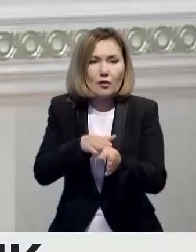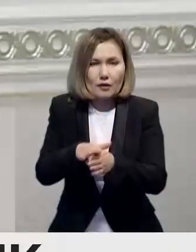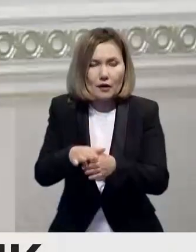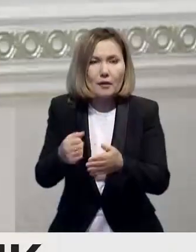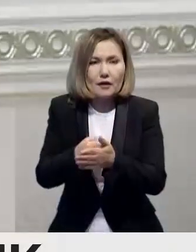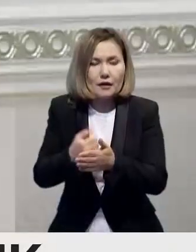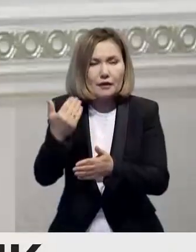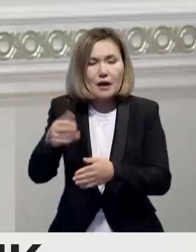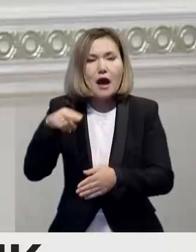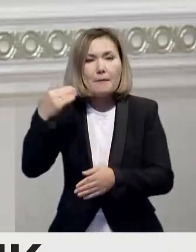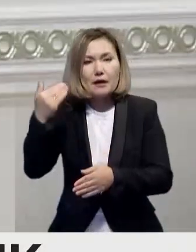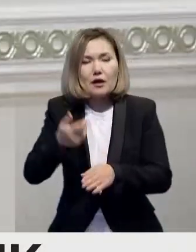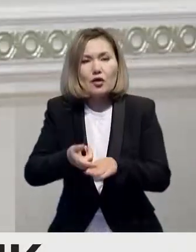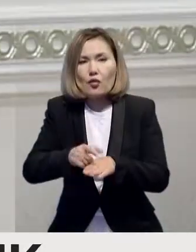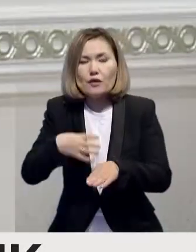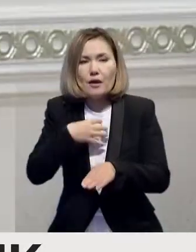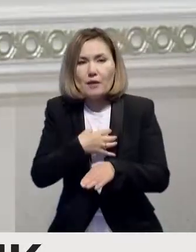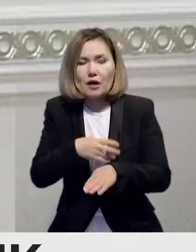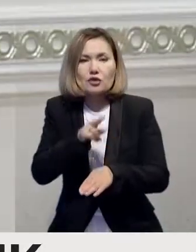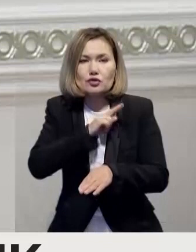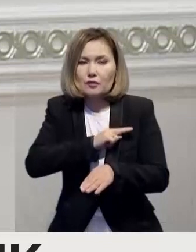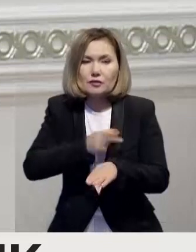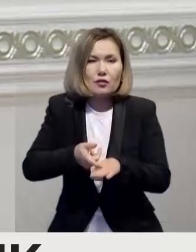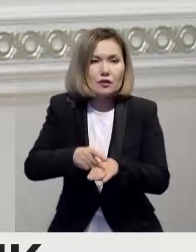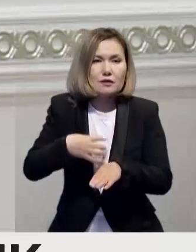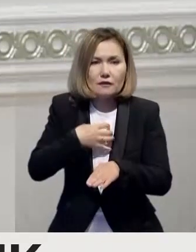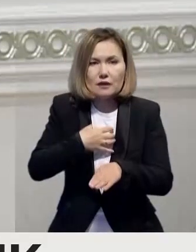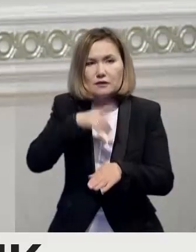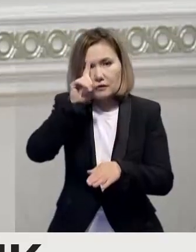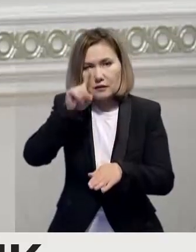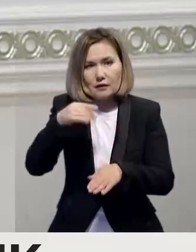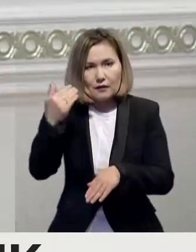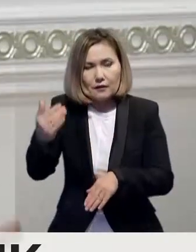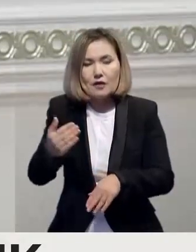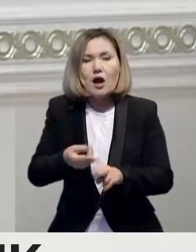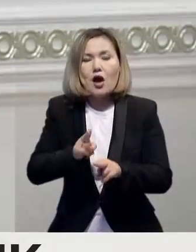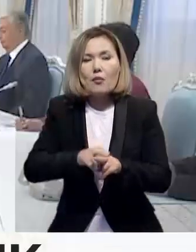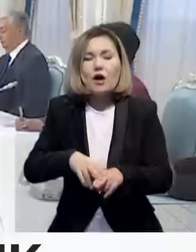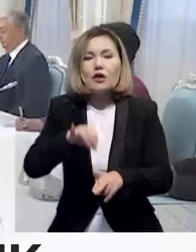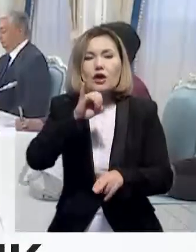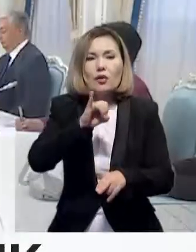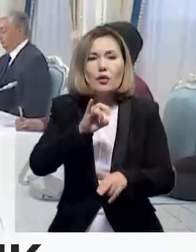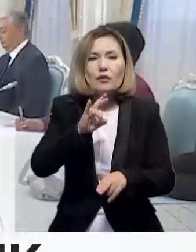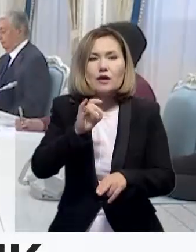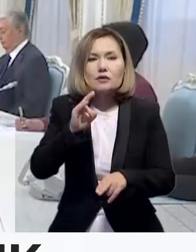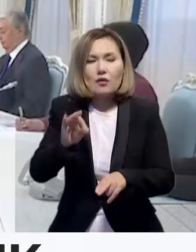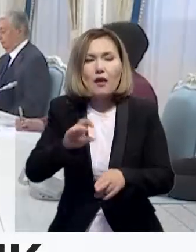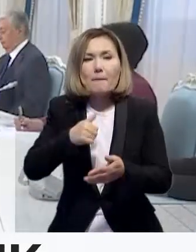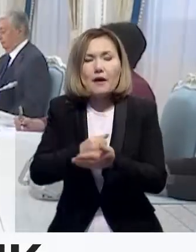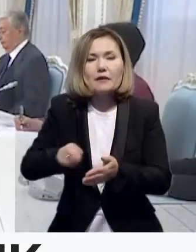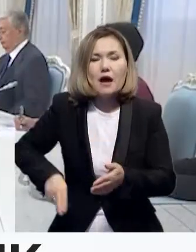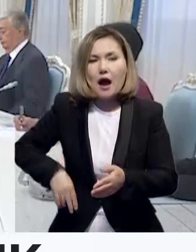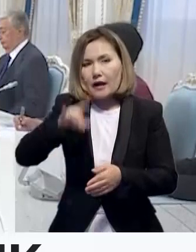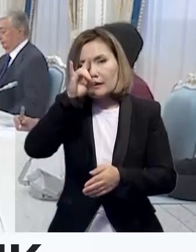Бұл үсте сіздің президенттік мандатыңыз шеш үші рөл атқаруға тейіс. Бұл ЮНЕСКО бас директорның Қазақстанға